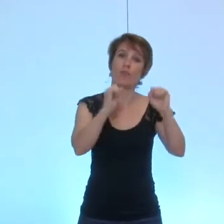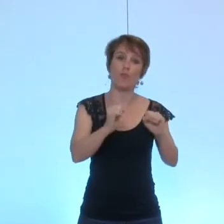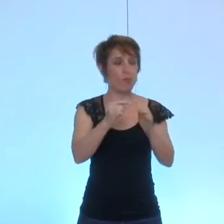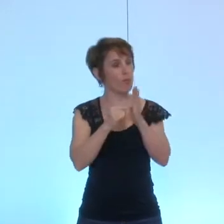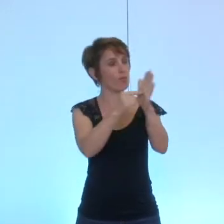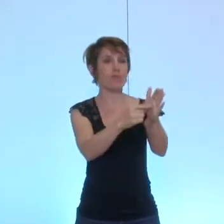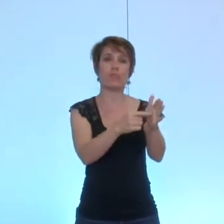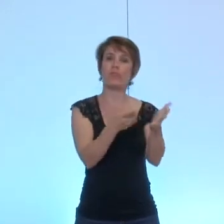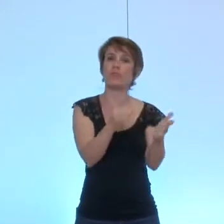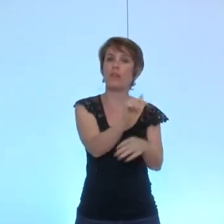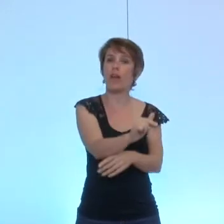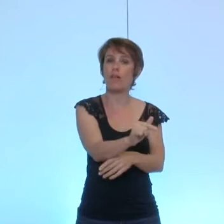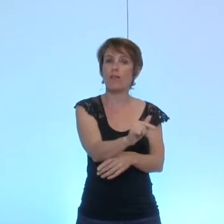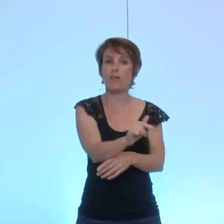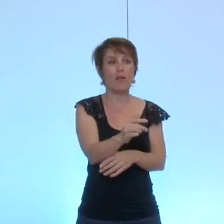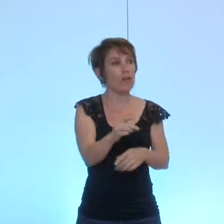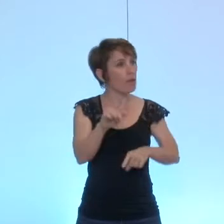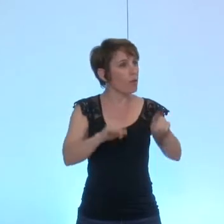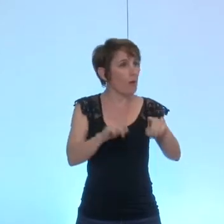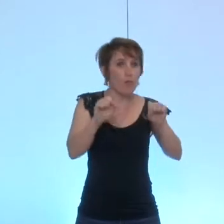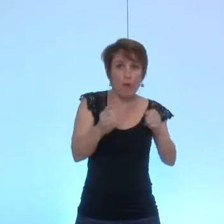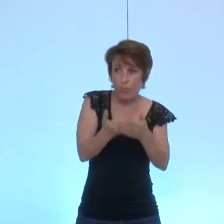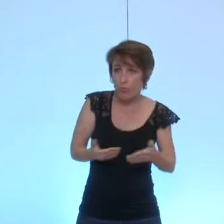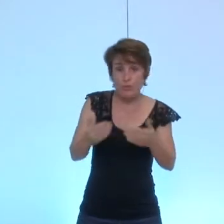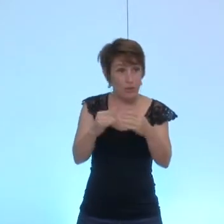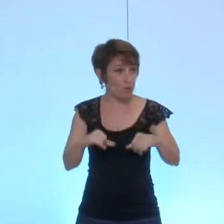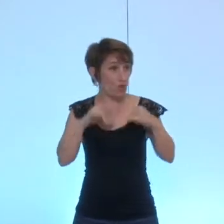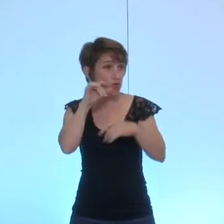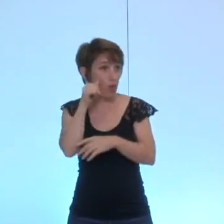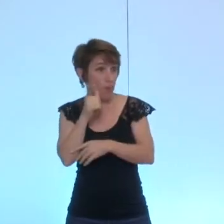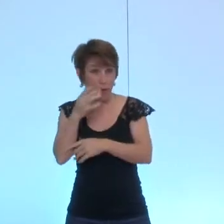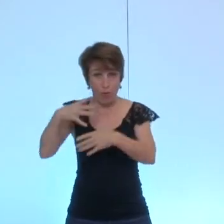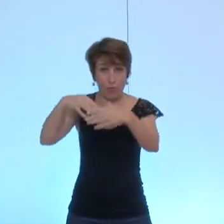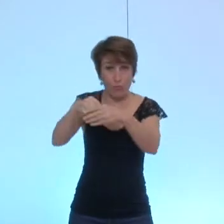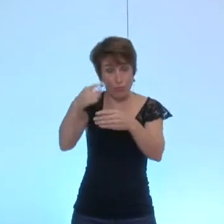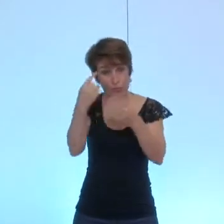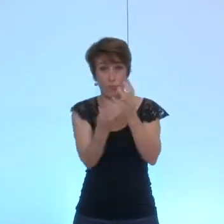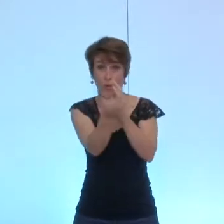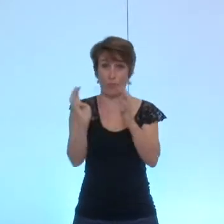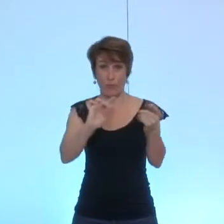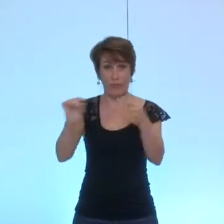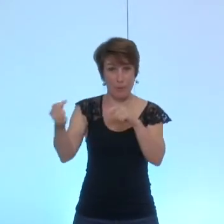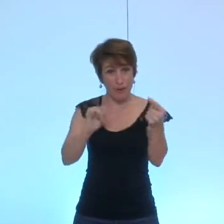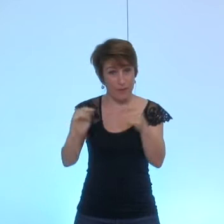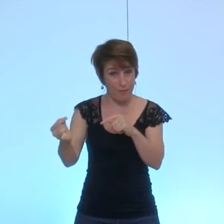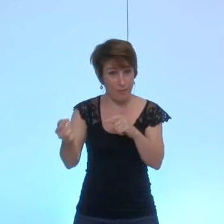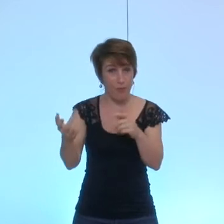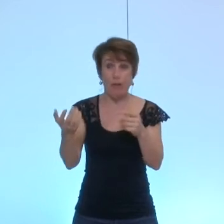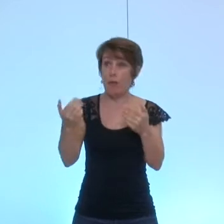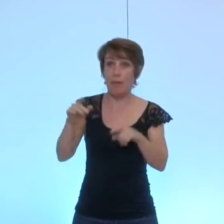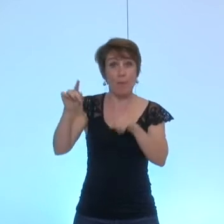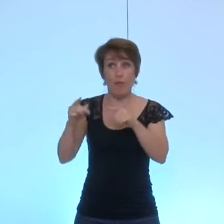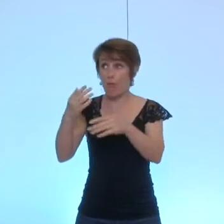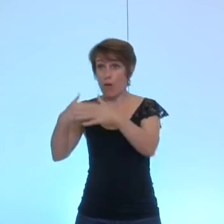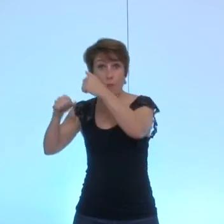Des jeunes parents sont également élus dans le délibératif, mais il peut aussi y avoir des personnes qui ont à leur domicile un